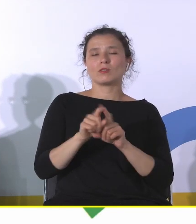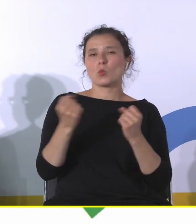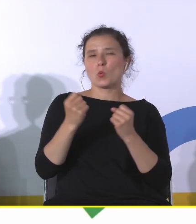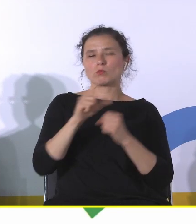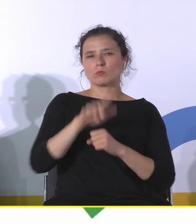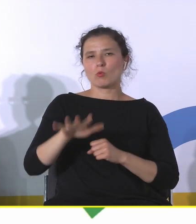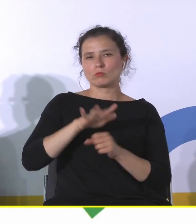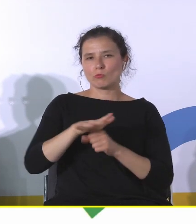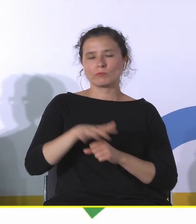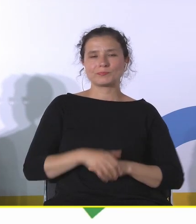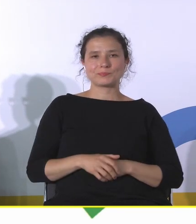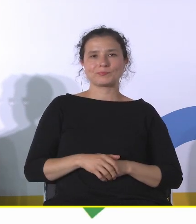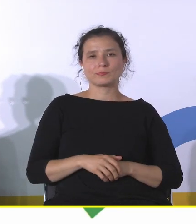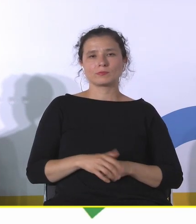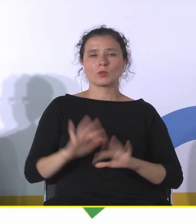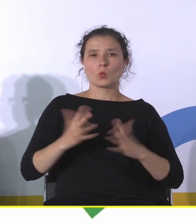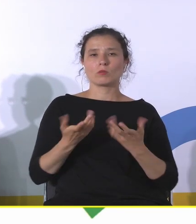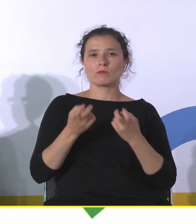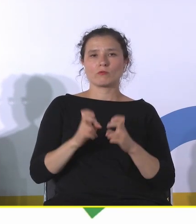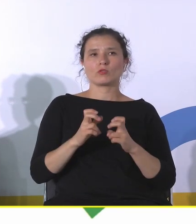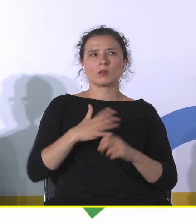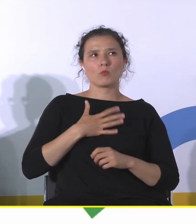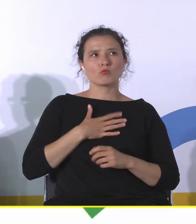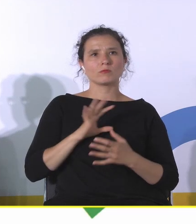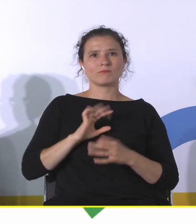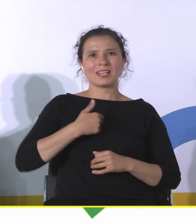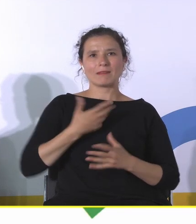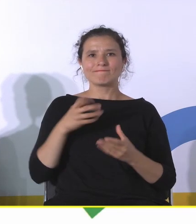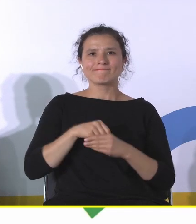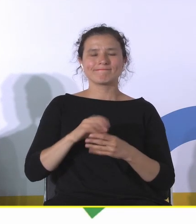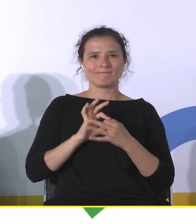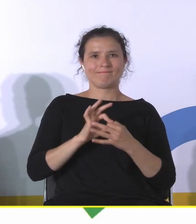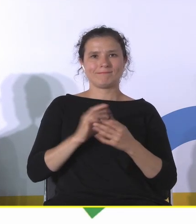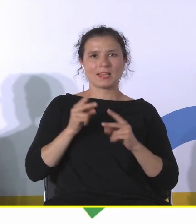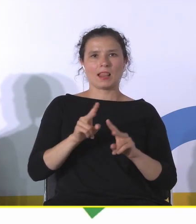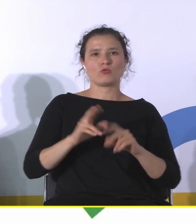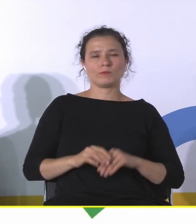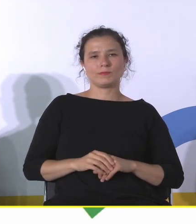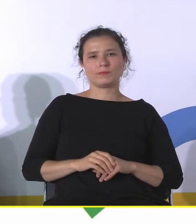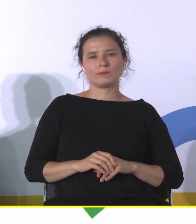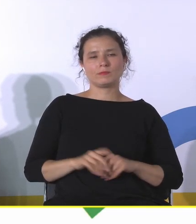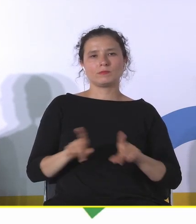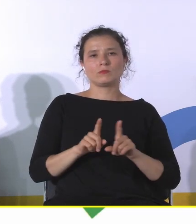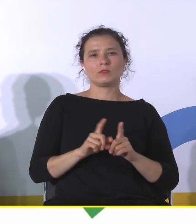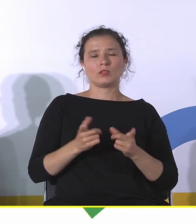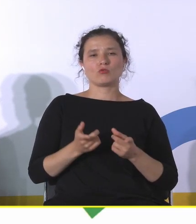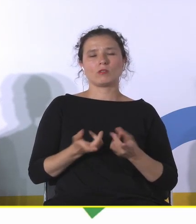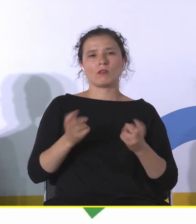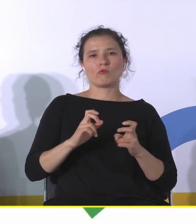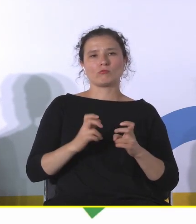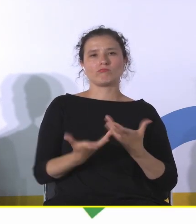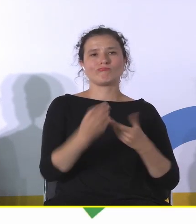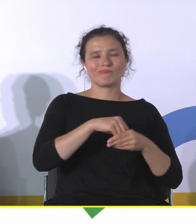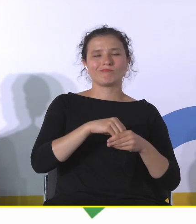Na budowanie poczucia przynależności, na budowanie inkluzywnych, takich włączających